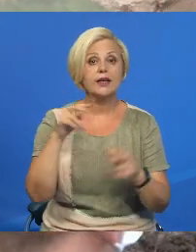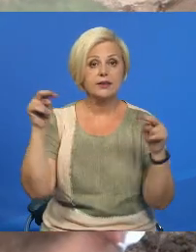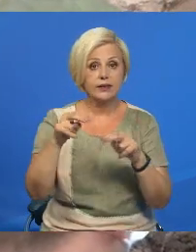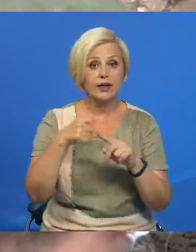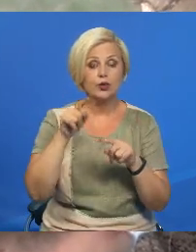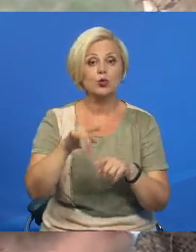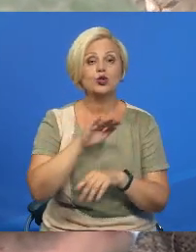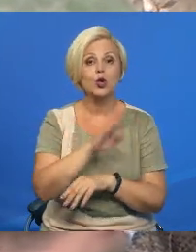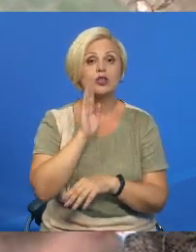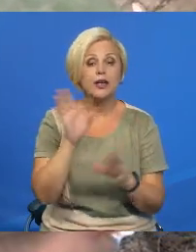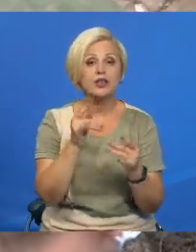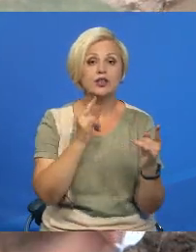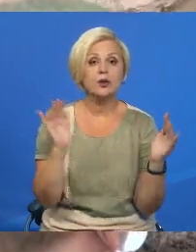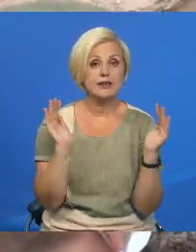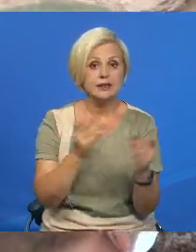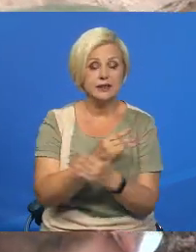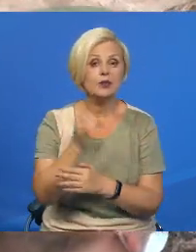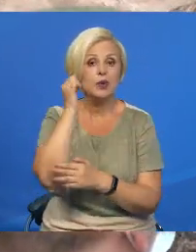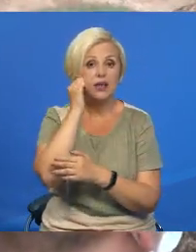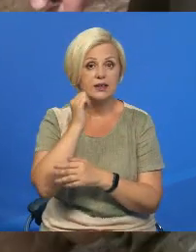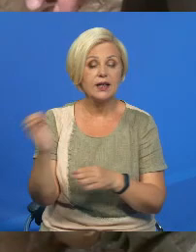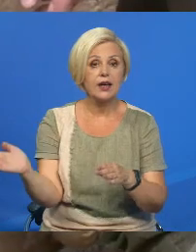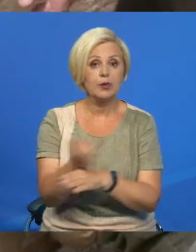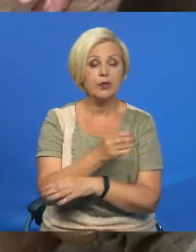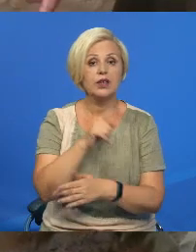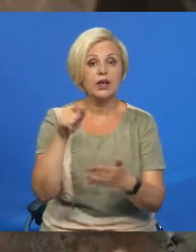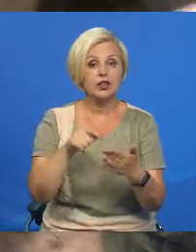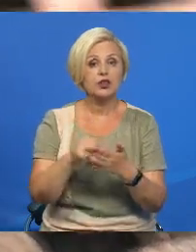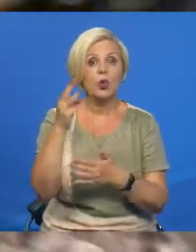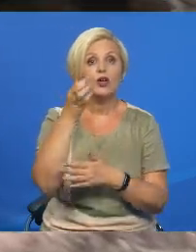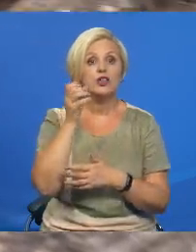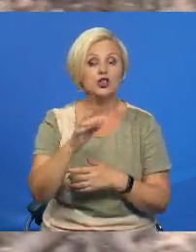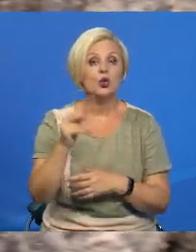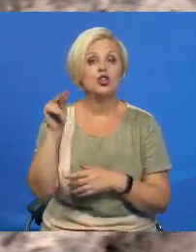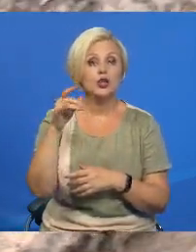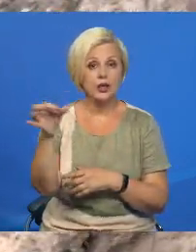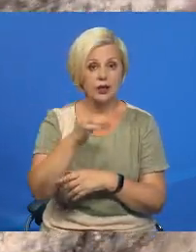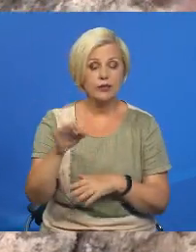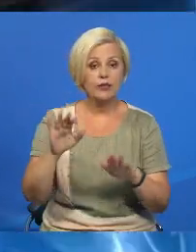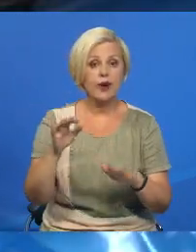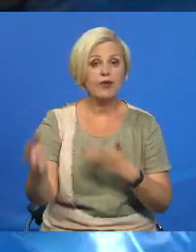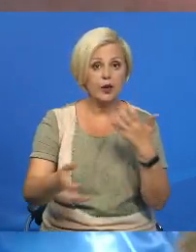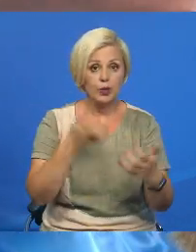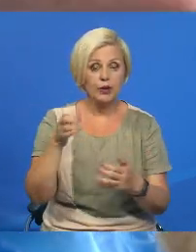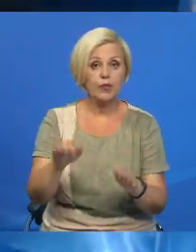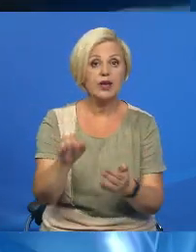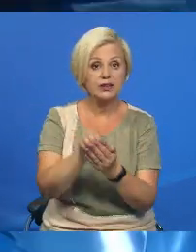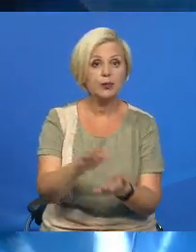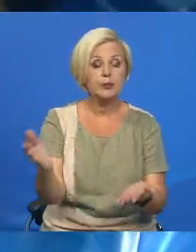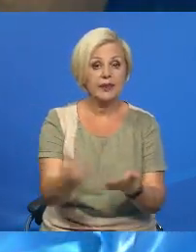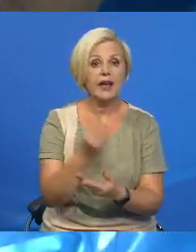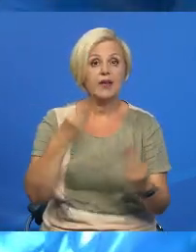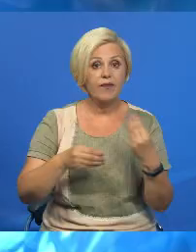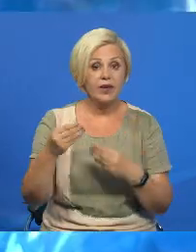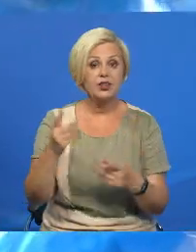что жанчин с грудными детьми и старых пригоняли у Гомель с города Шорс, Чарниговской области. Подчас раскопок на место похования убыли знайдены речи, которые